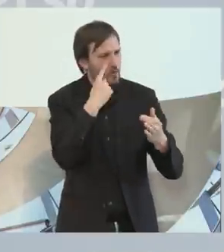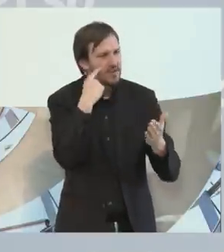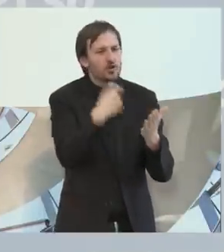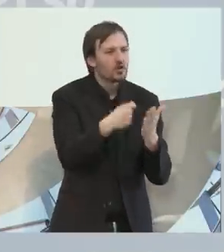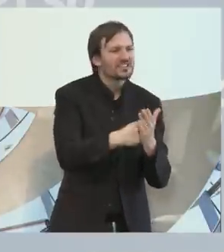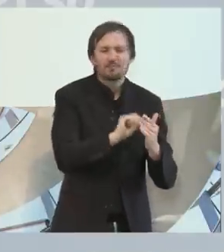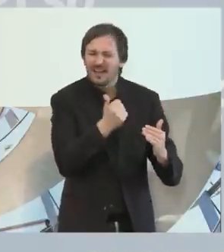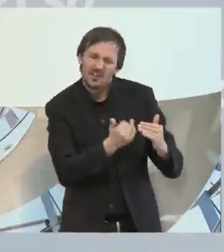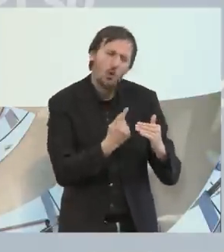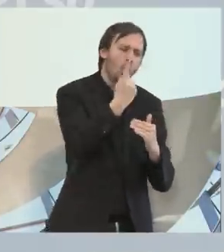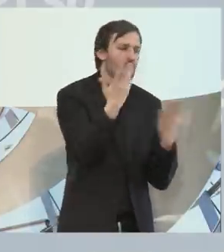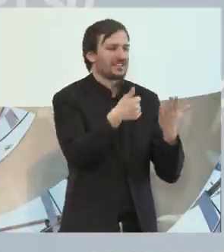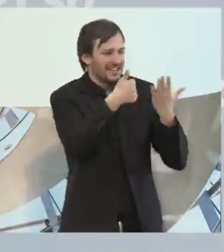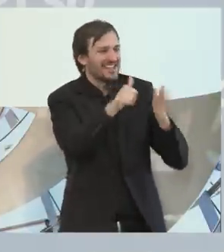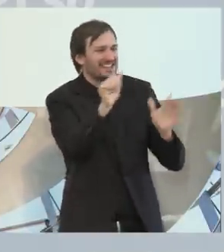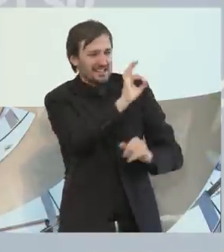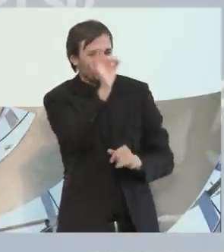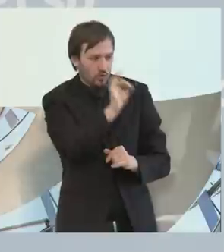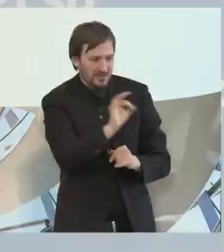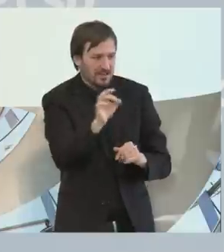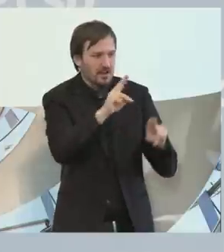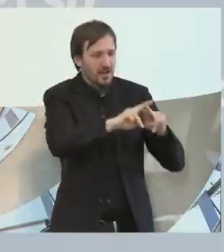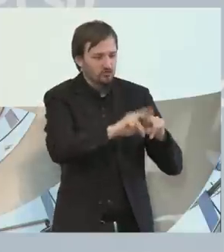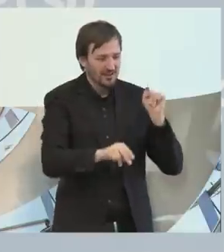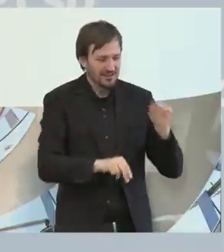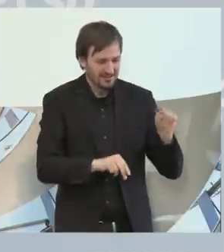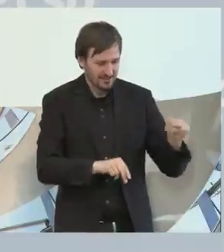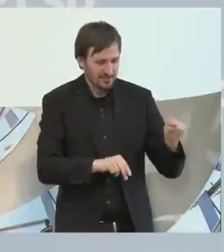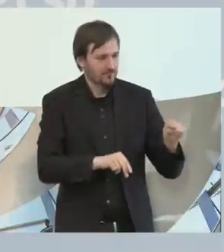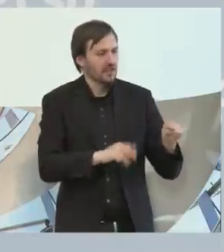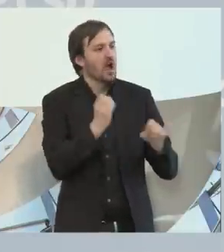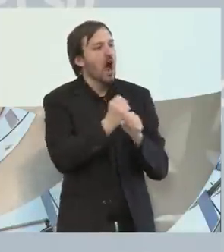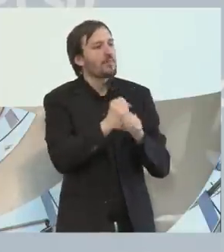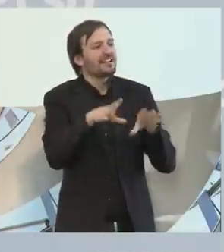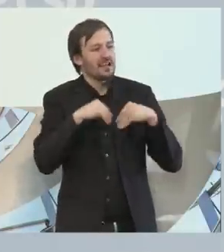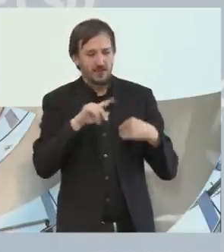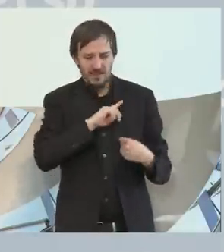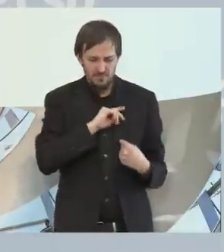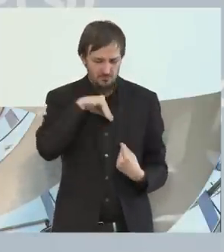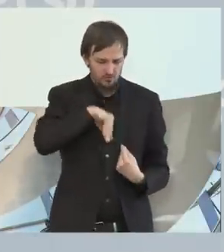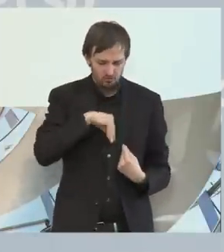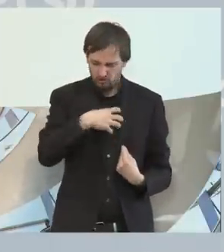60 Prozent der Zugänge in Werkstätten sind Arbeitnehmer, die psychisch erkrankt sind.